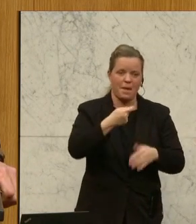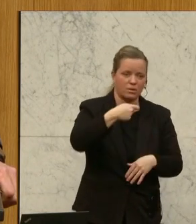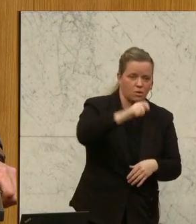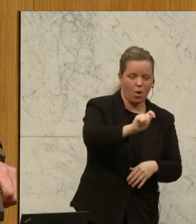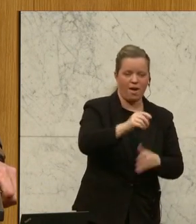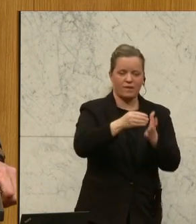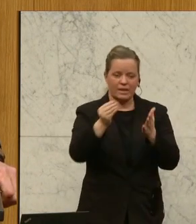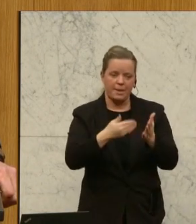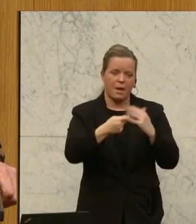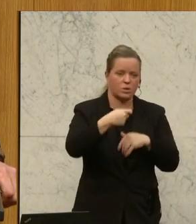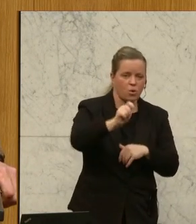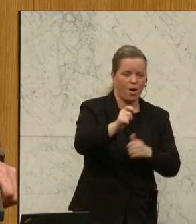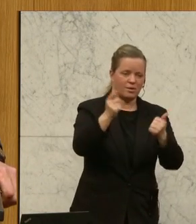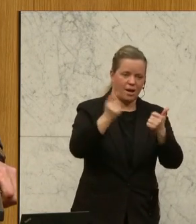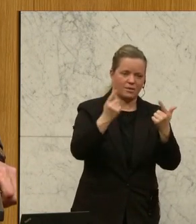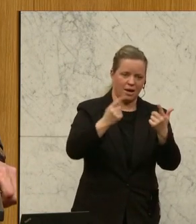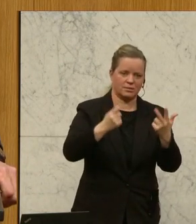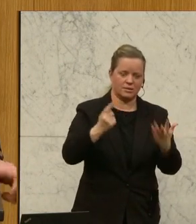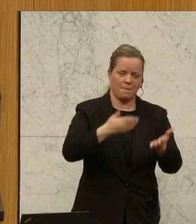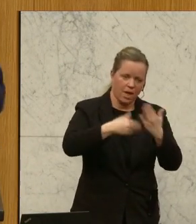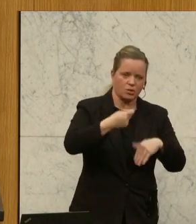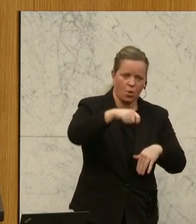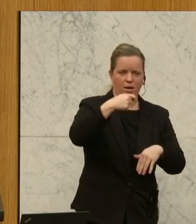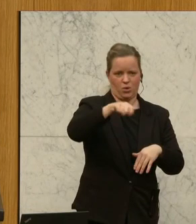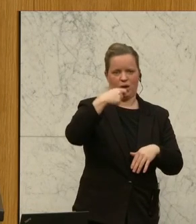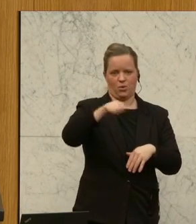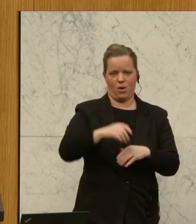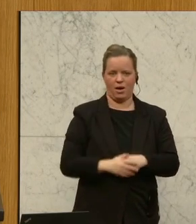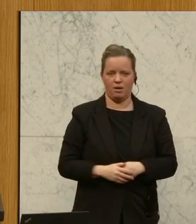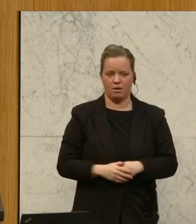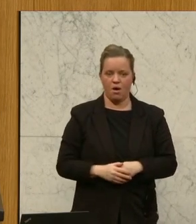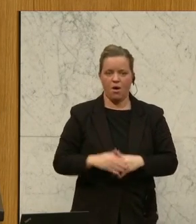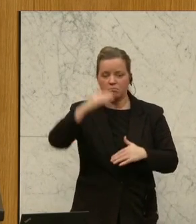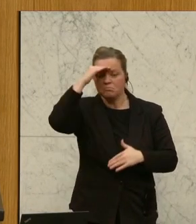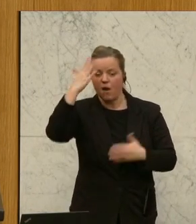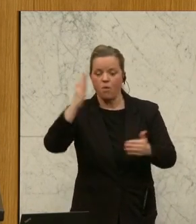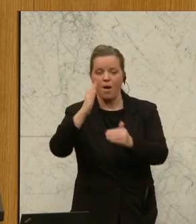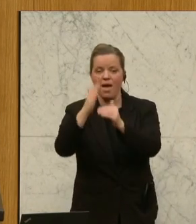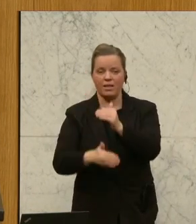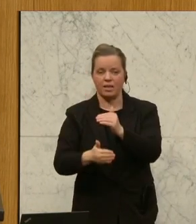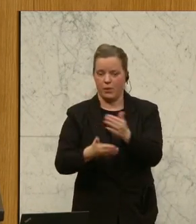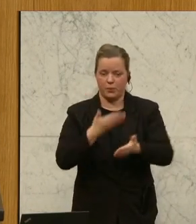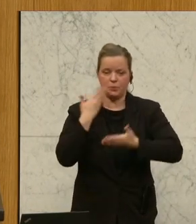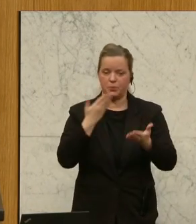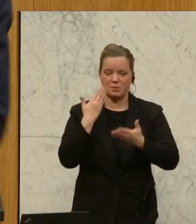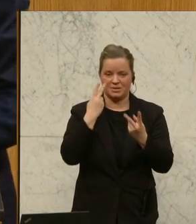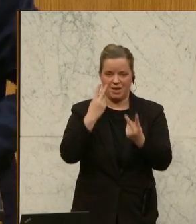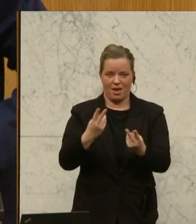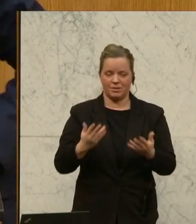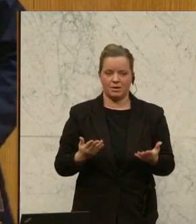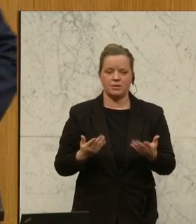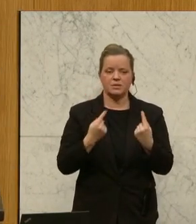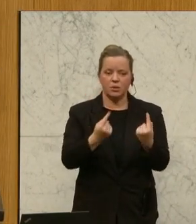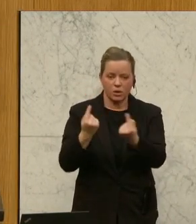werden die Verträge teurer und so weiter und so weiter. Und kein Ende in Sicht, kein Ende in Sicht, sondern die Situation